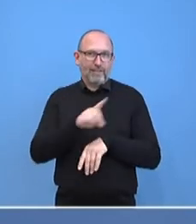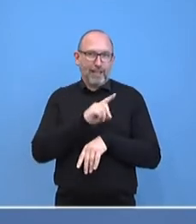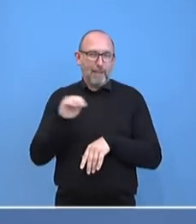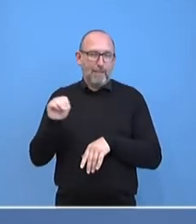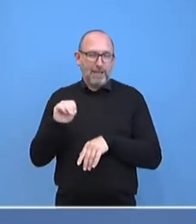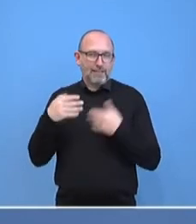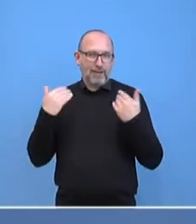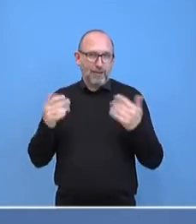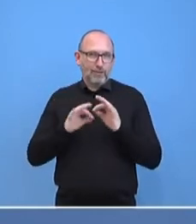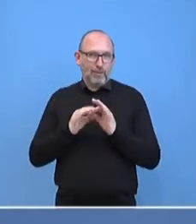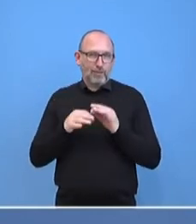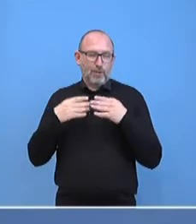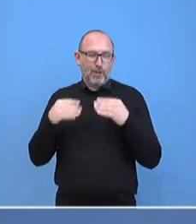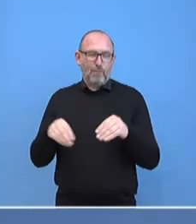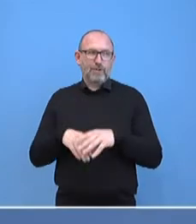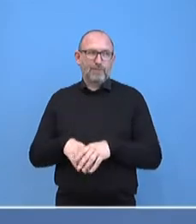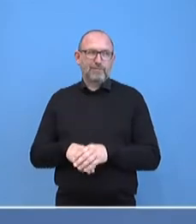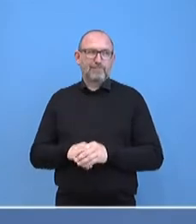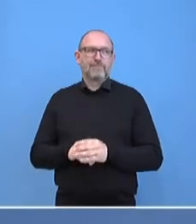Meixner.